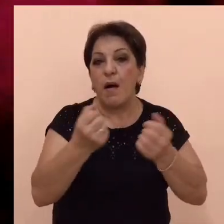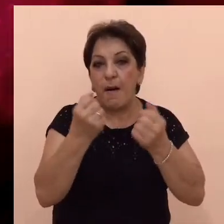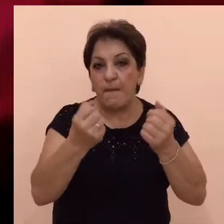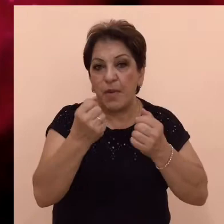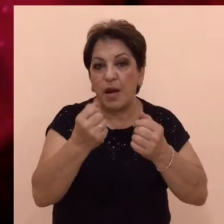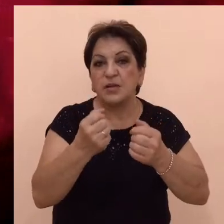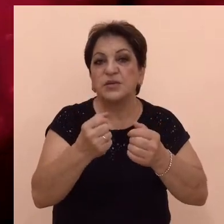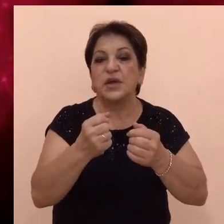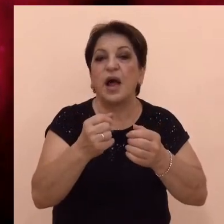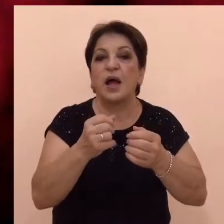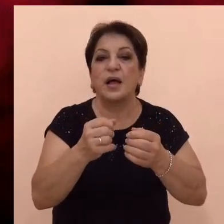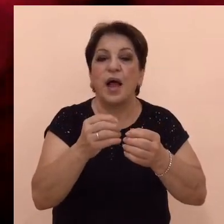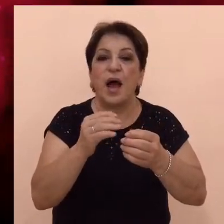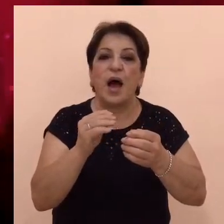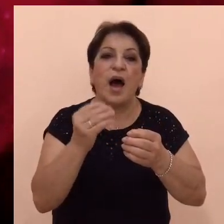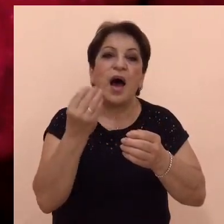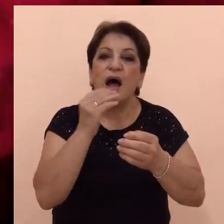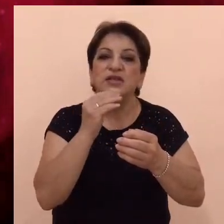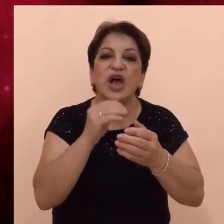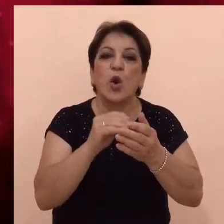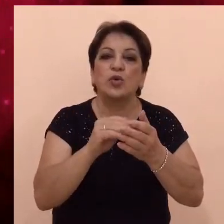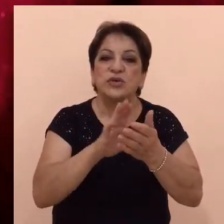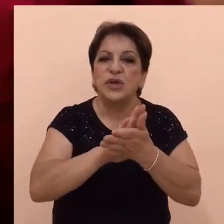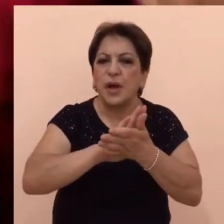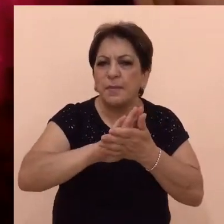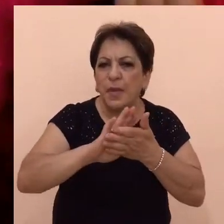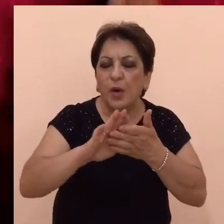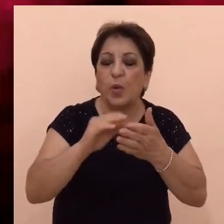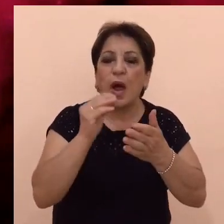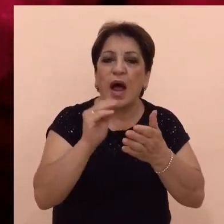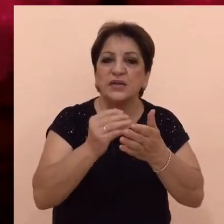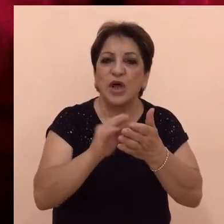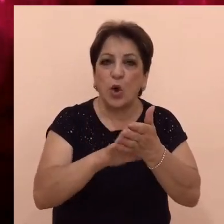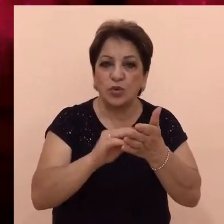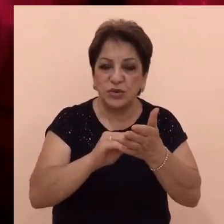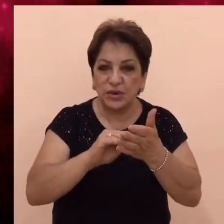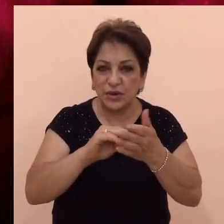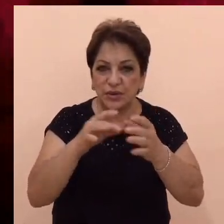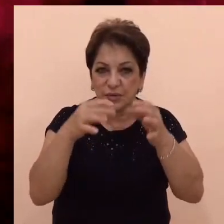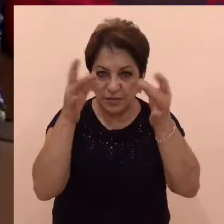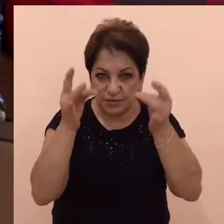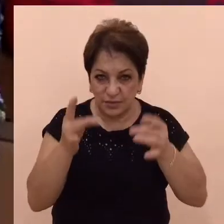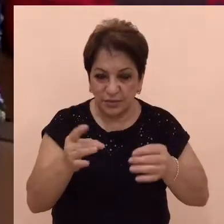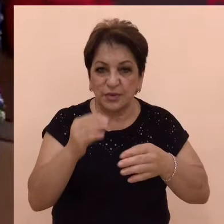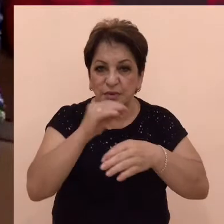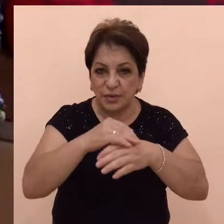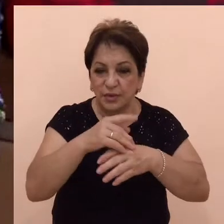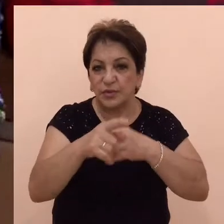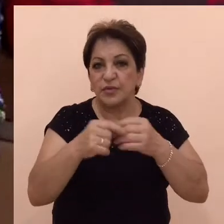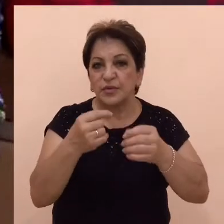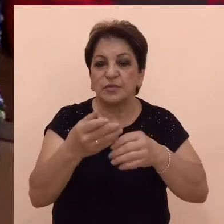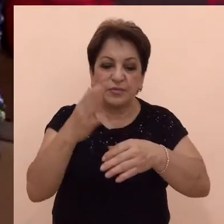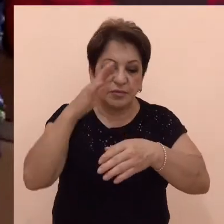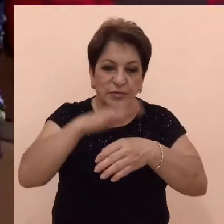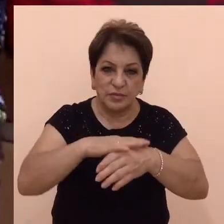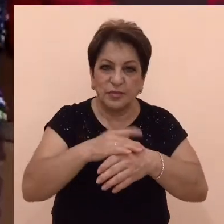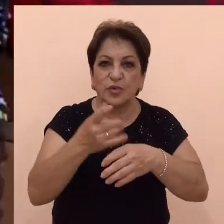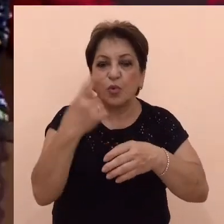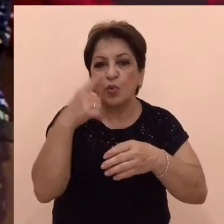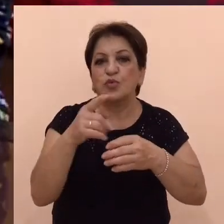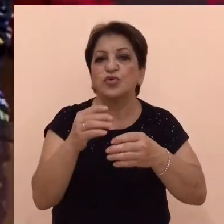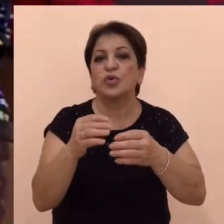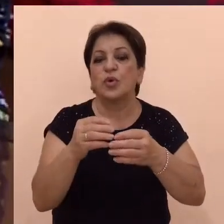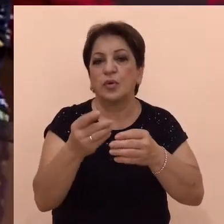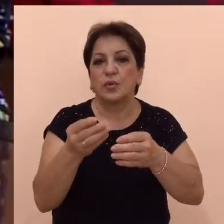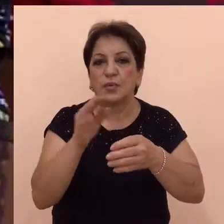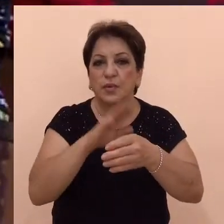ստերիլ անձերոցիկը վնասվածքի շրջանում, այն ու հետև շարունակելով ձիկ պատատել, տեղադրել մեկայլ գործվածք,